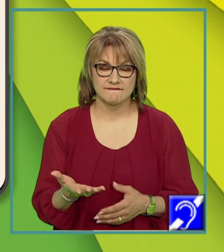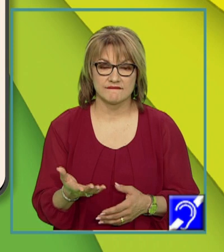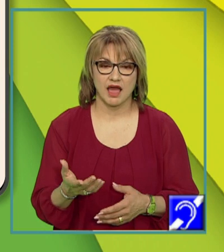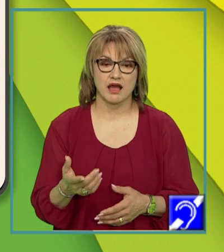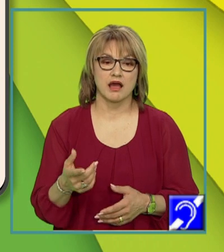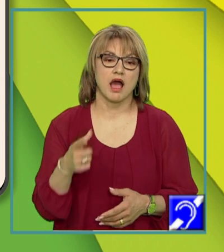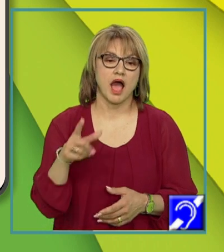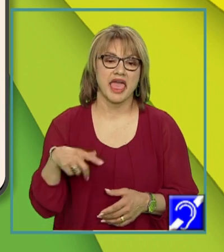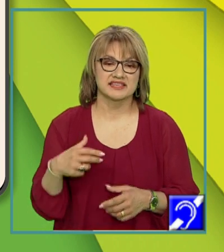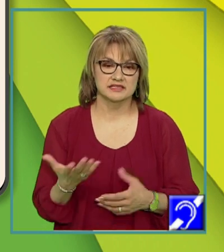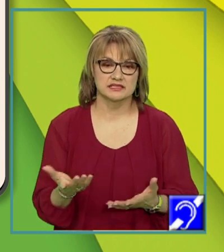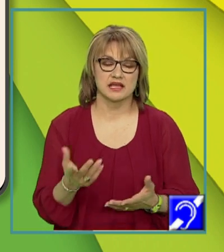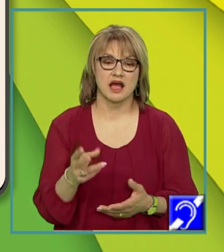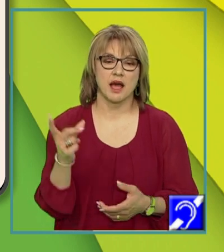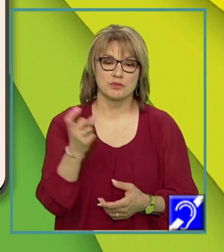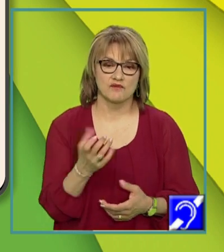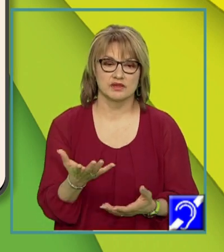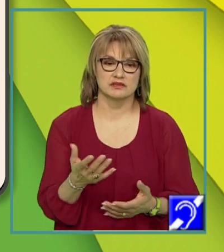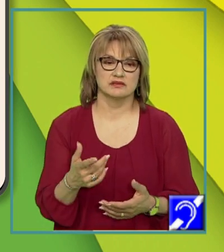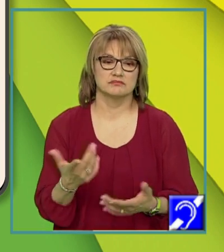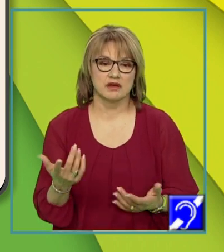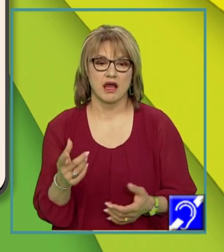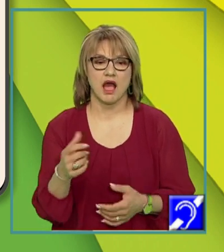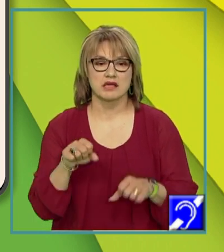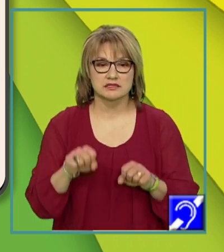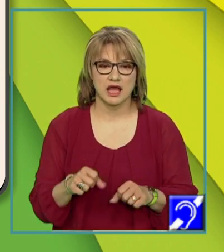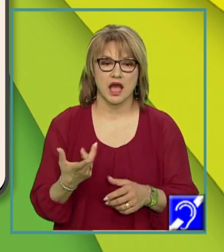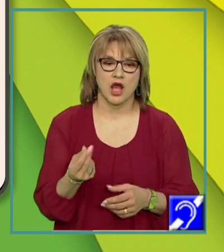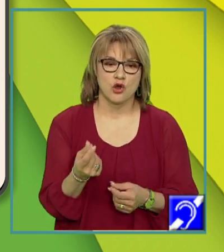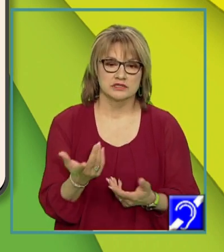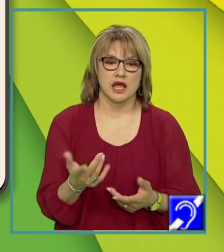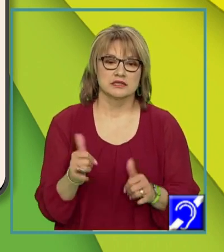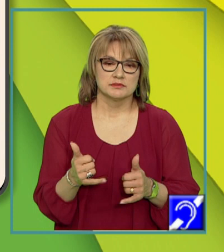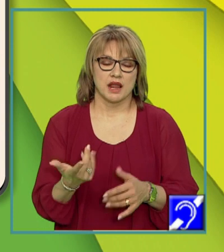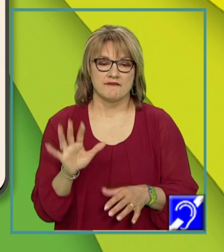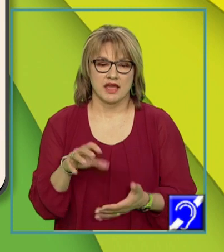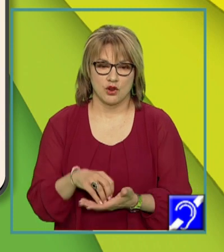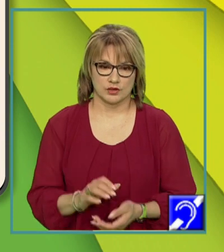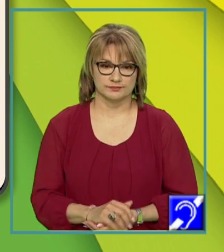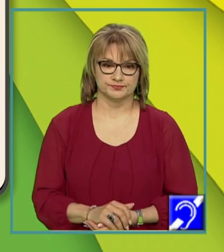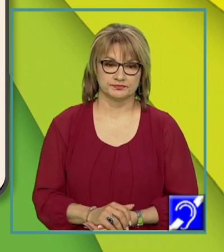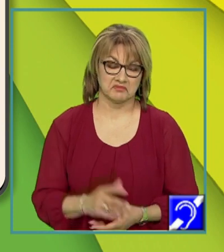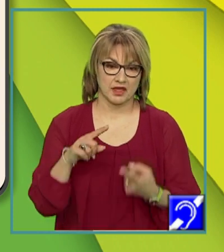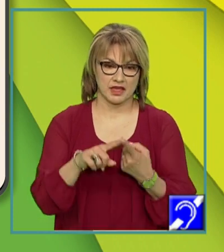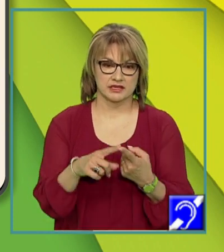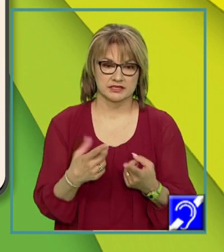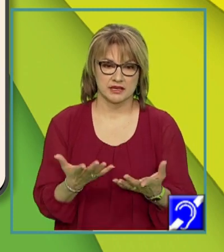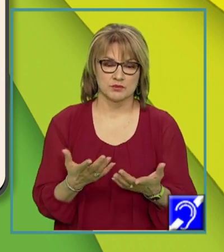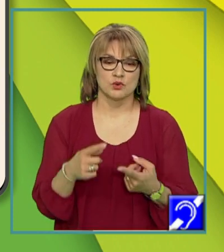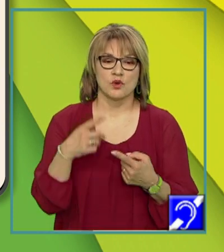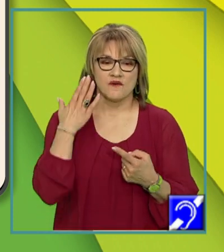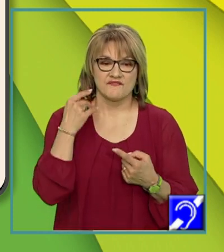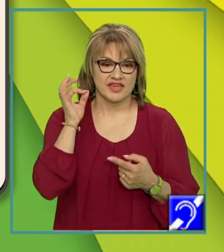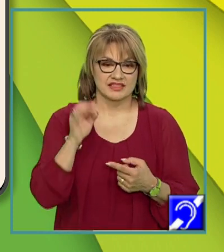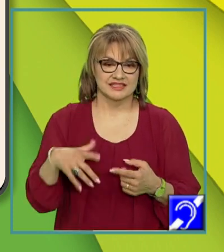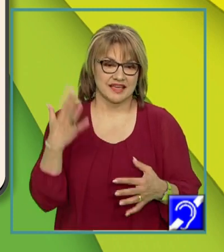a proveni, a costa, a se întâmpla, a avea loc. Fetița e fericită. Fulgii sunt fluturi